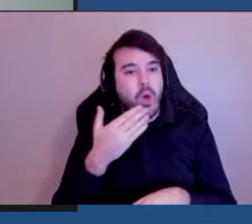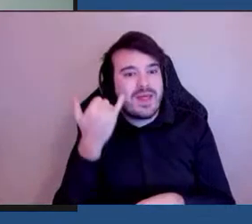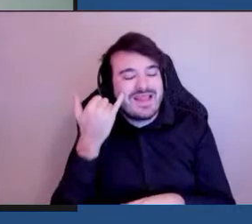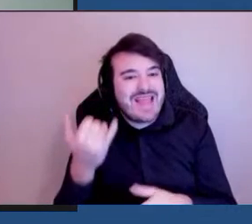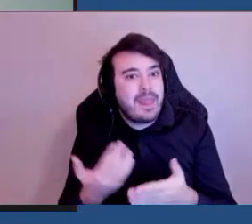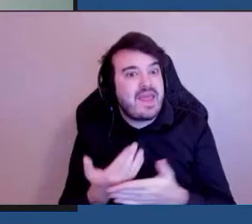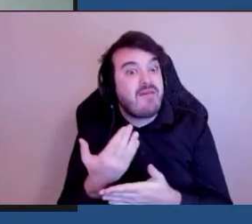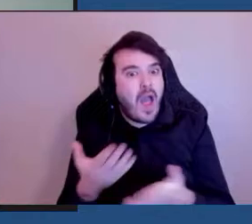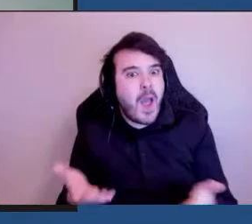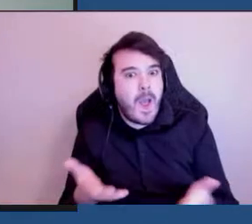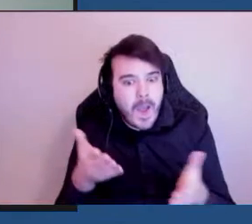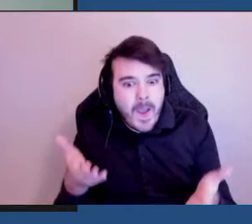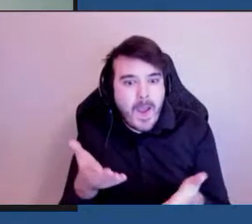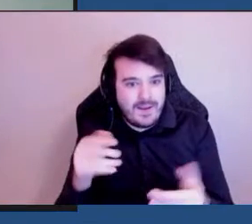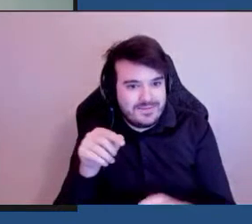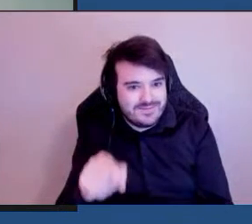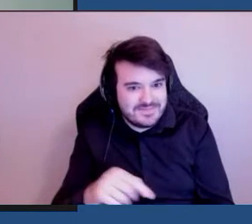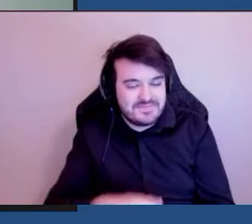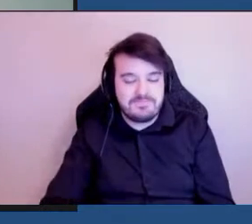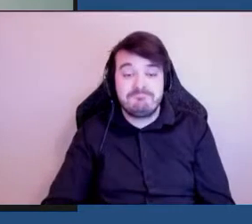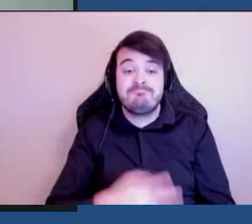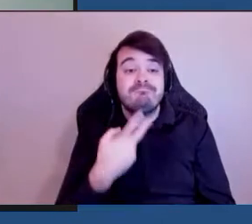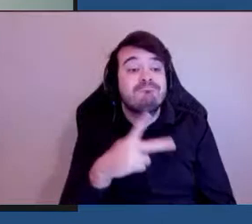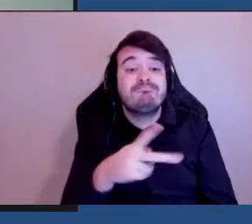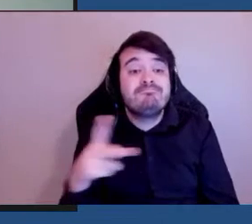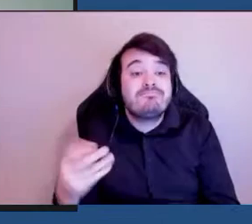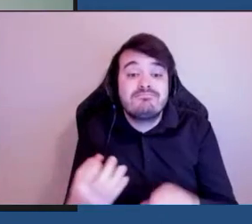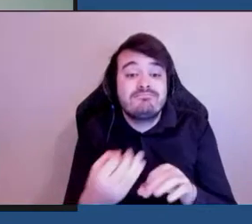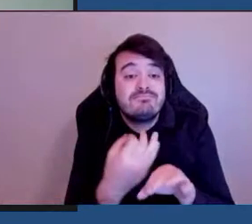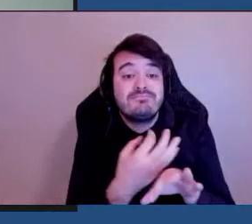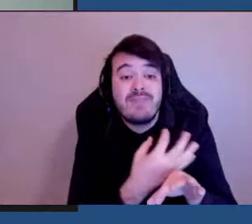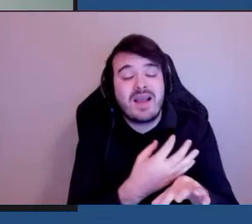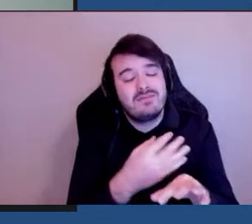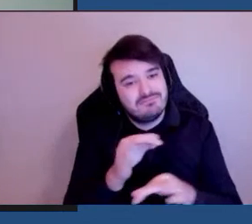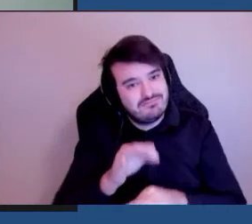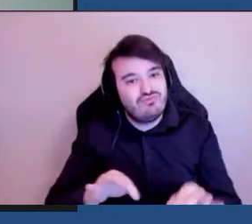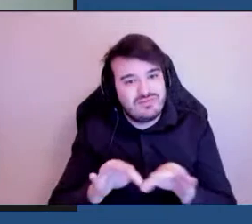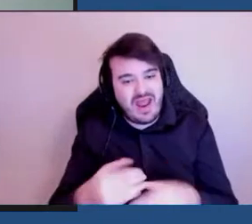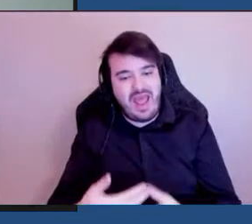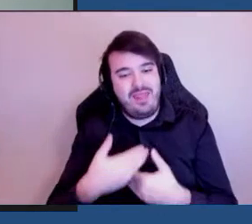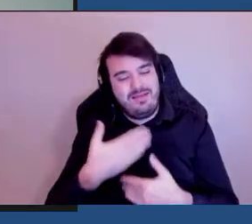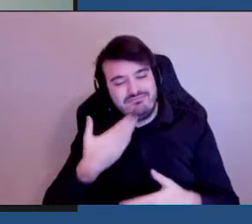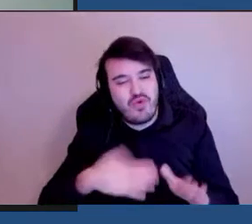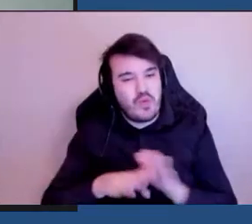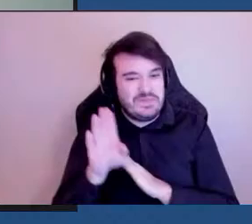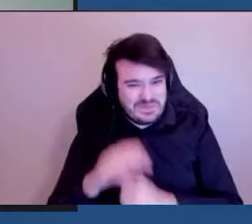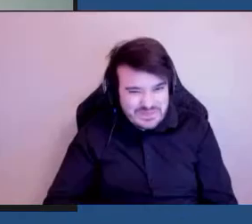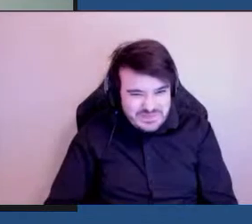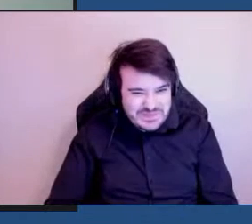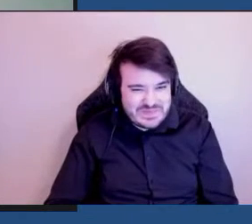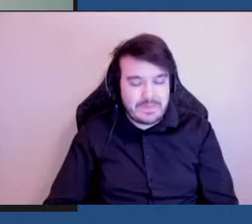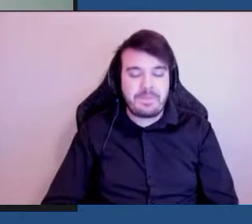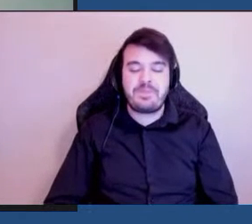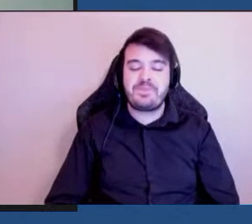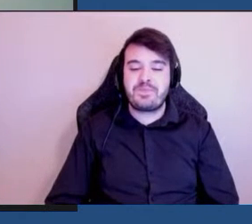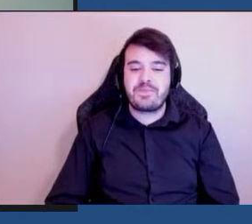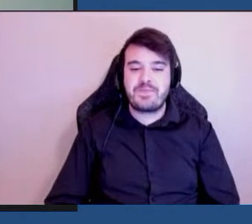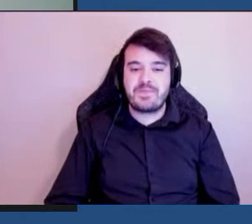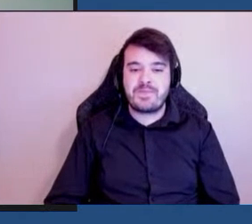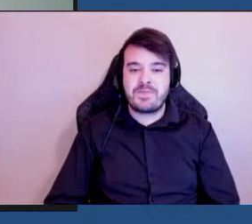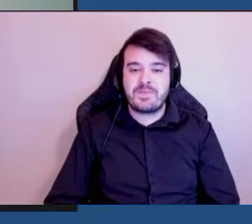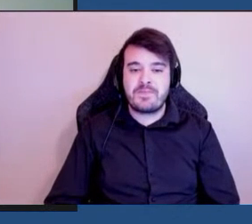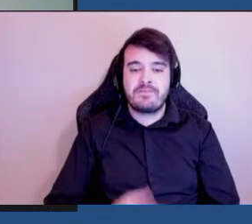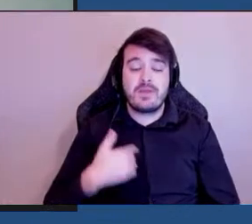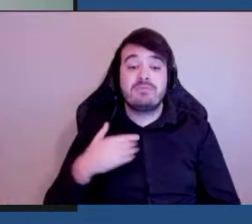votre rétroaction finalement nous aide à mieux faire on demande